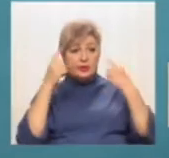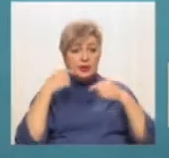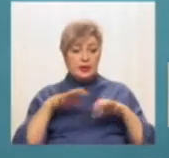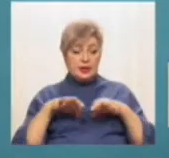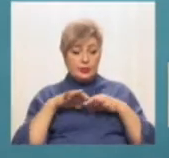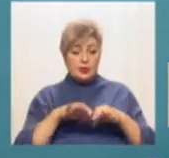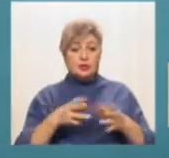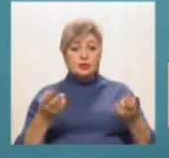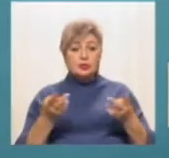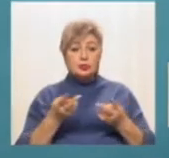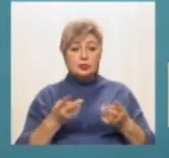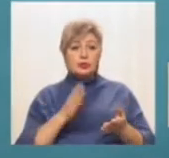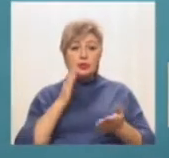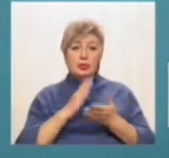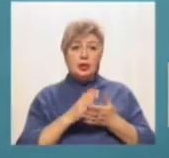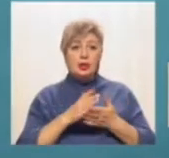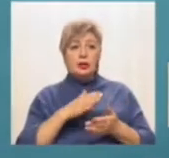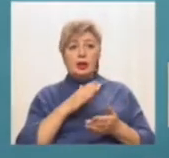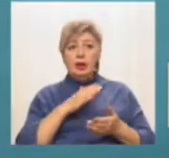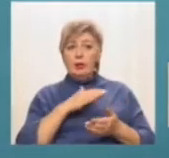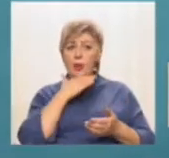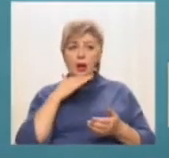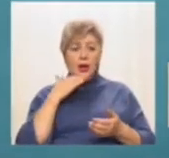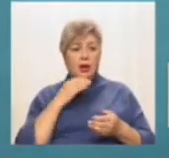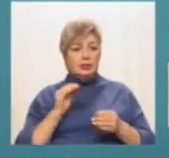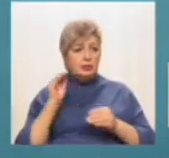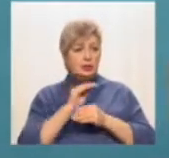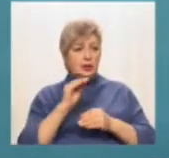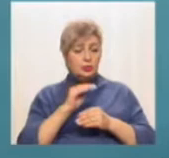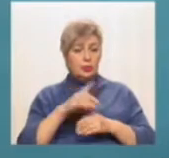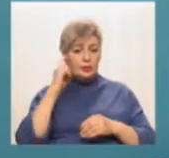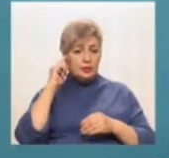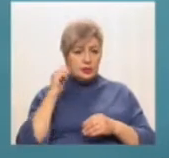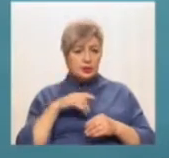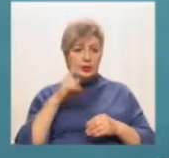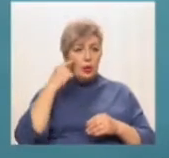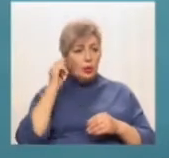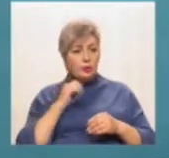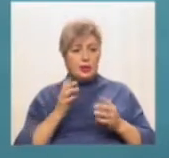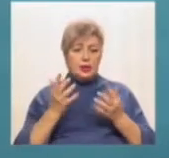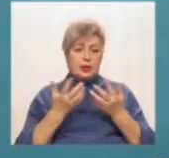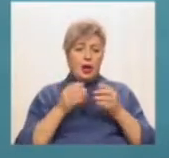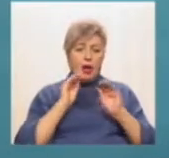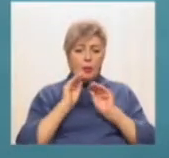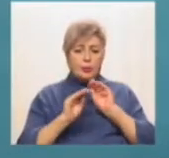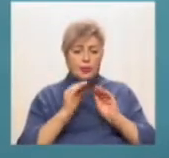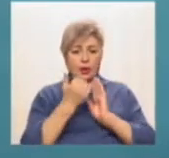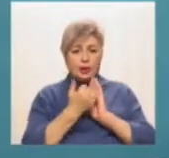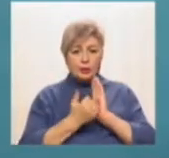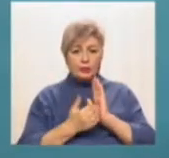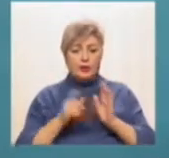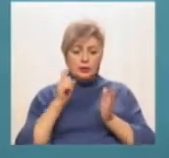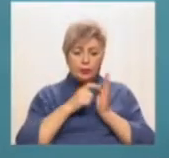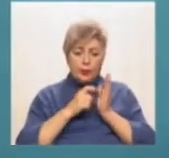машину, потрібно мати багато додаткових знань. Розбиратися добре в робототехніці, вміти програмувати, вміти паяти, розуміти